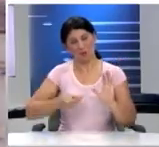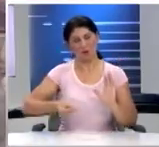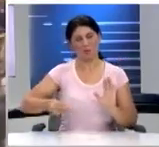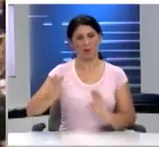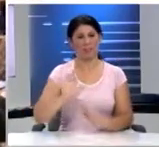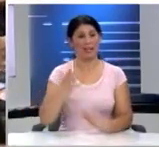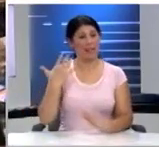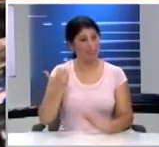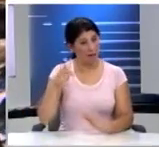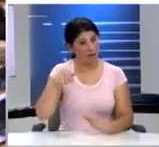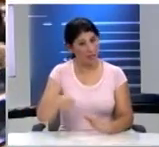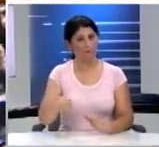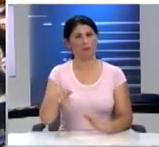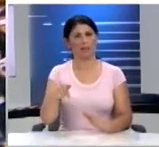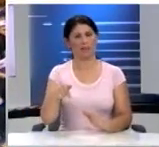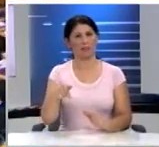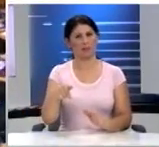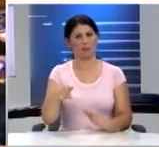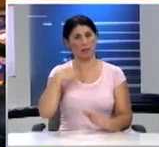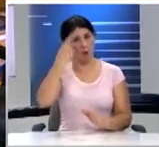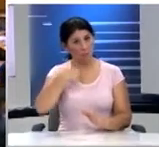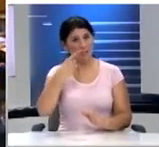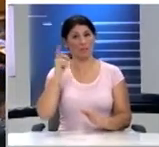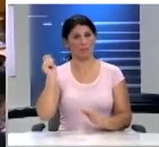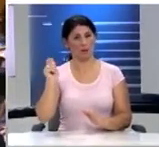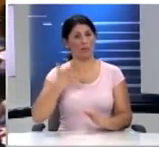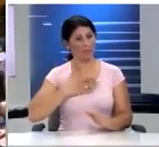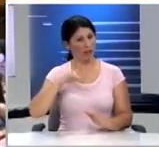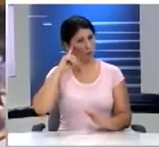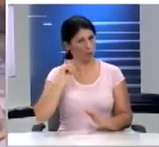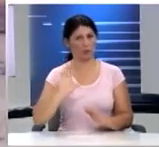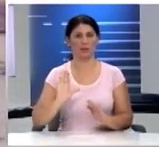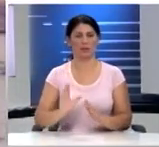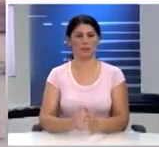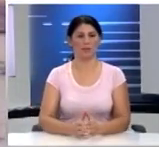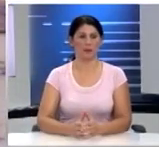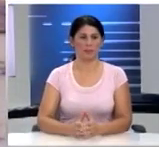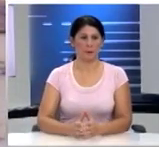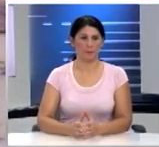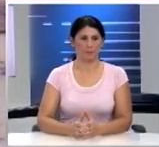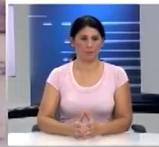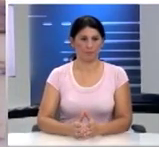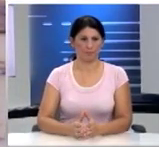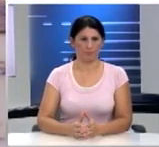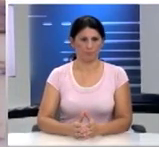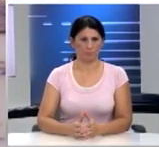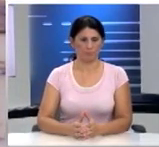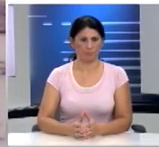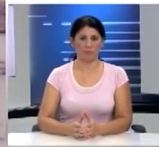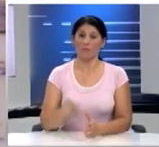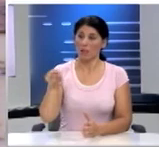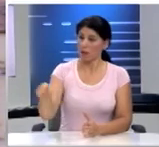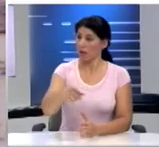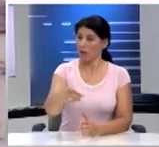Υπάρχουν και αυτές οι εκδοχές της πολιτικής και θέλω να το ξέρετε Και επειδή αυτά που μας